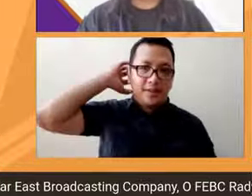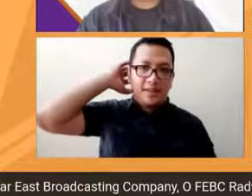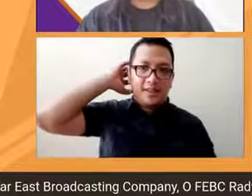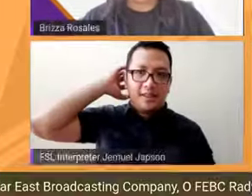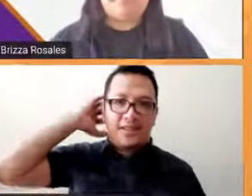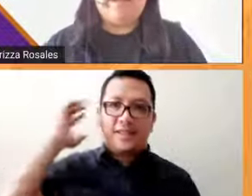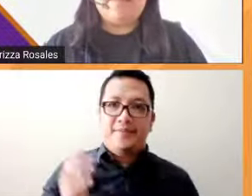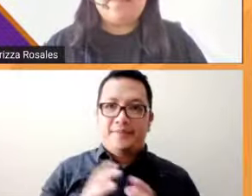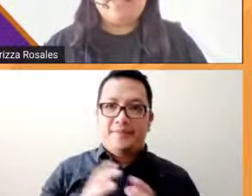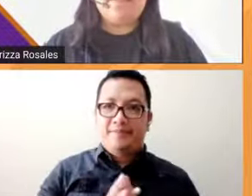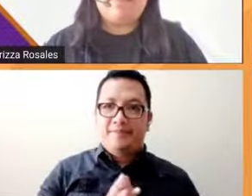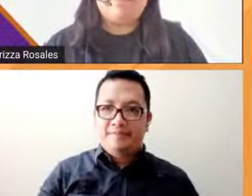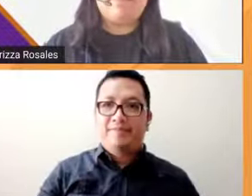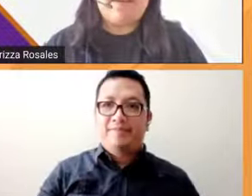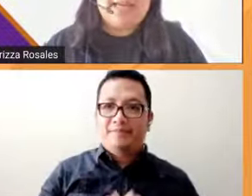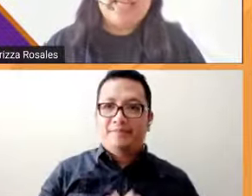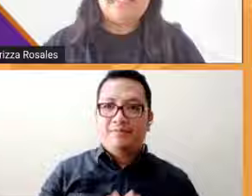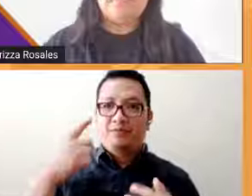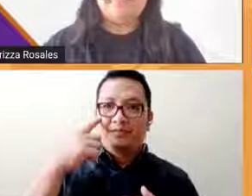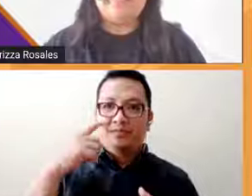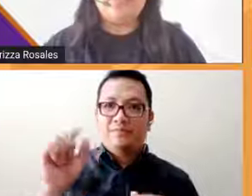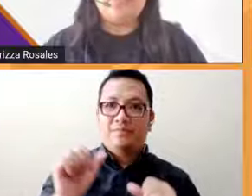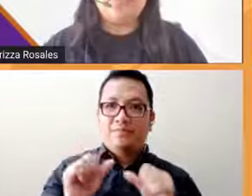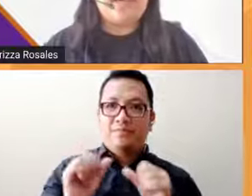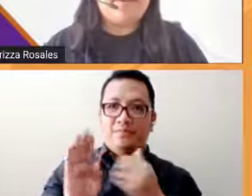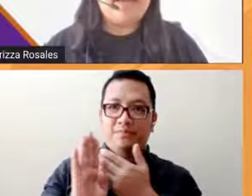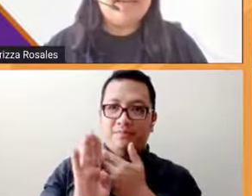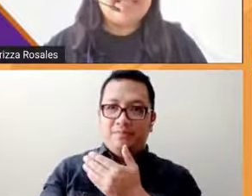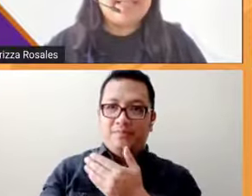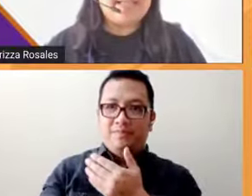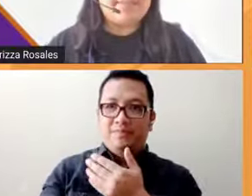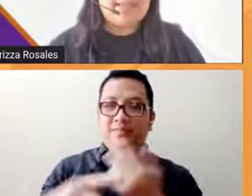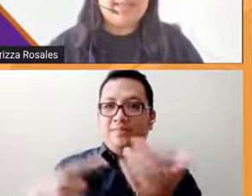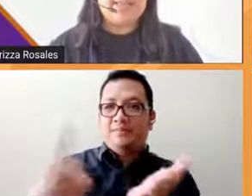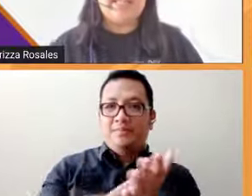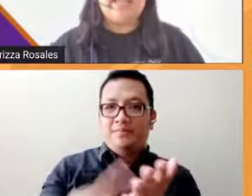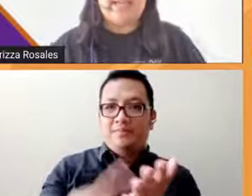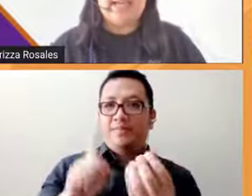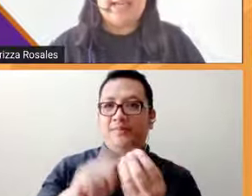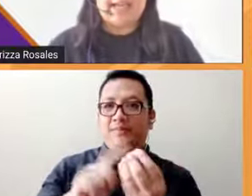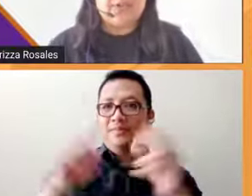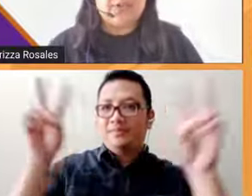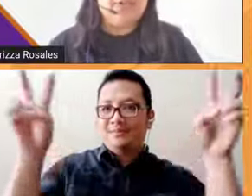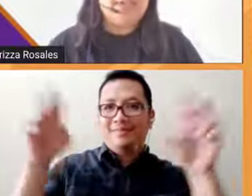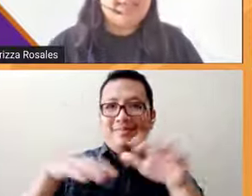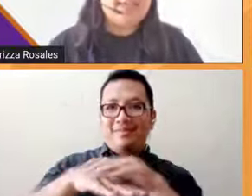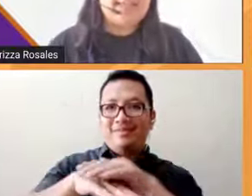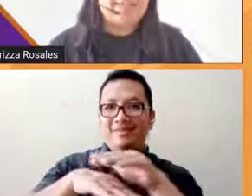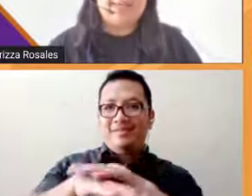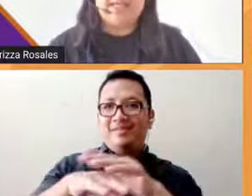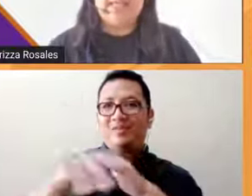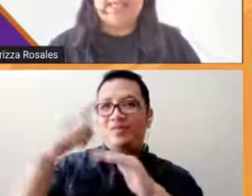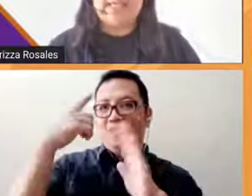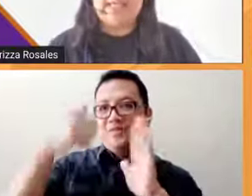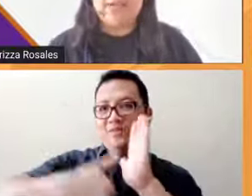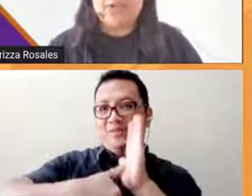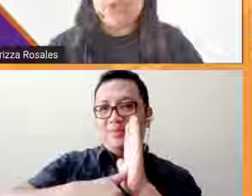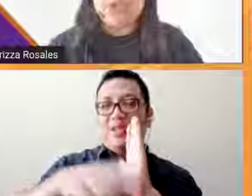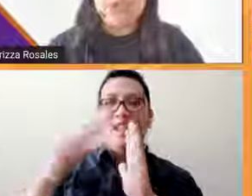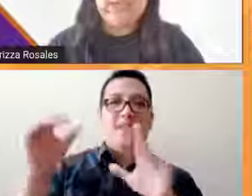So para po sa pagbabalik ng usapang accessibility sa eleksyon at disability